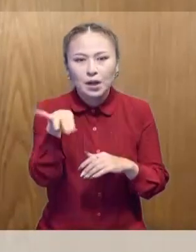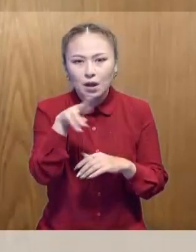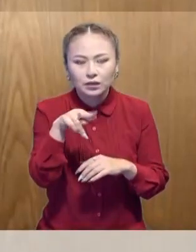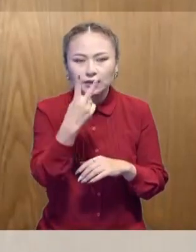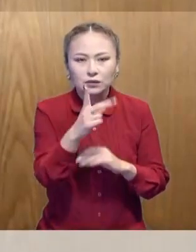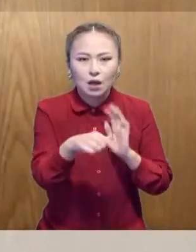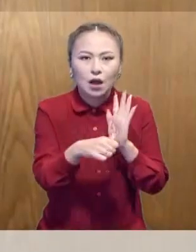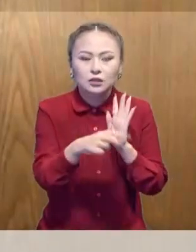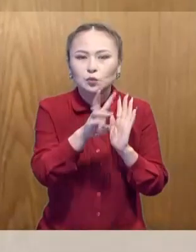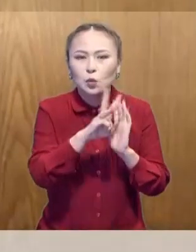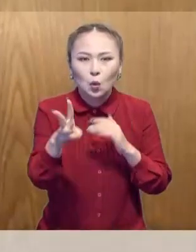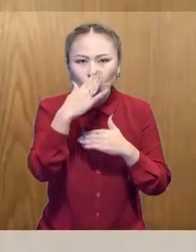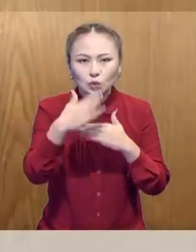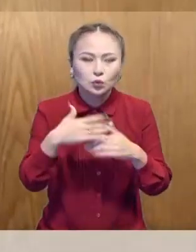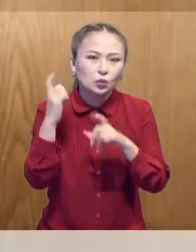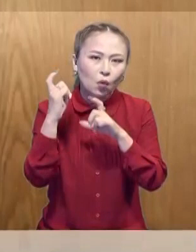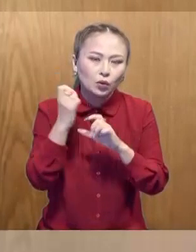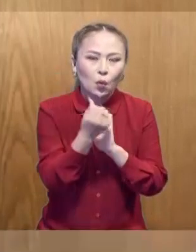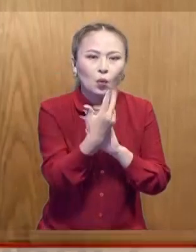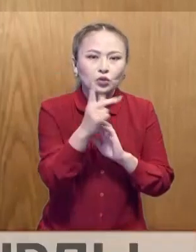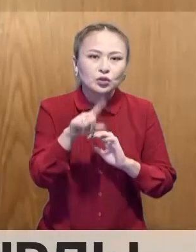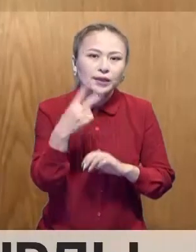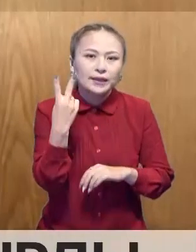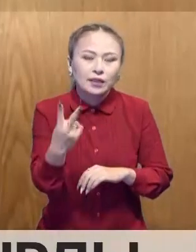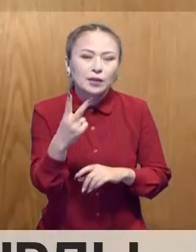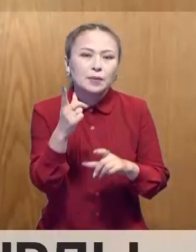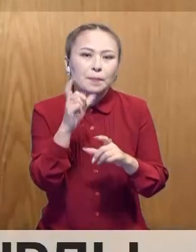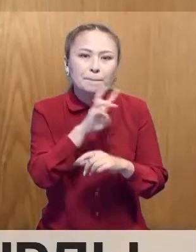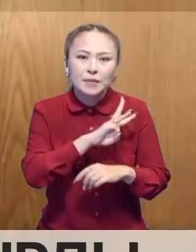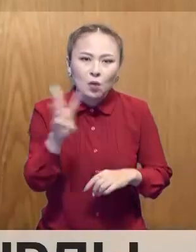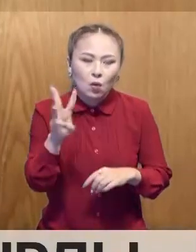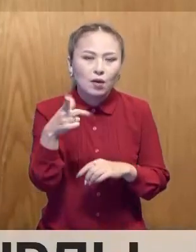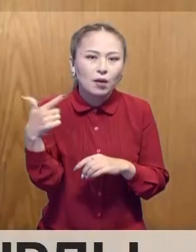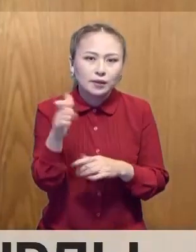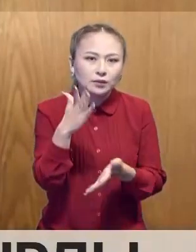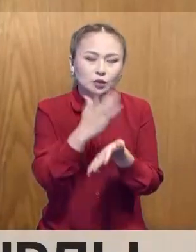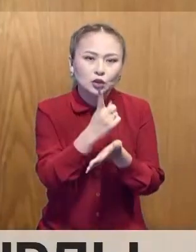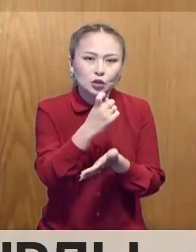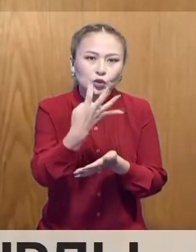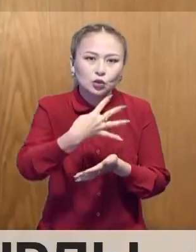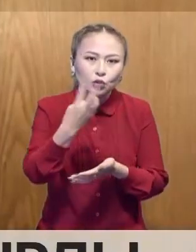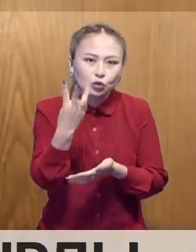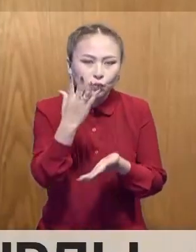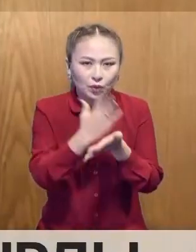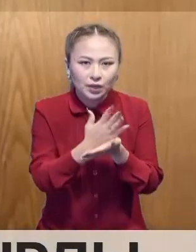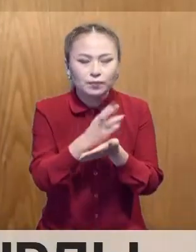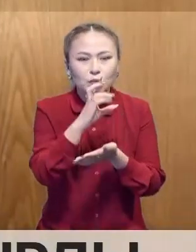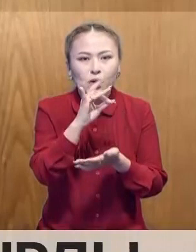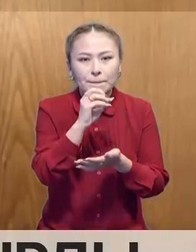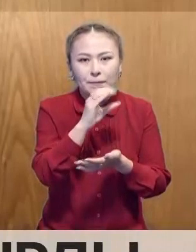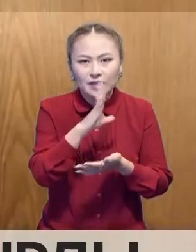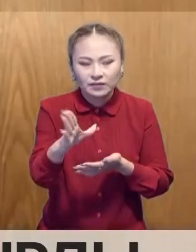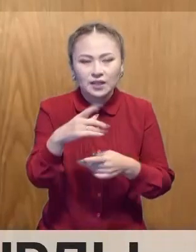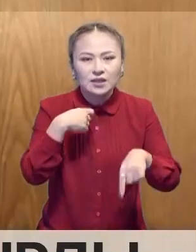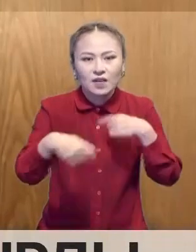2.6 миллион тонны мұнай және 13.2 миллион текше метр ғаз бар 143 оңғыма. Бұрамбаев сондаяқ